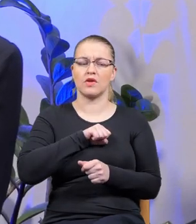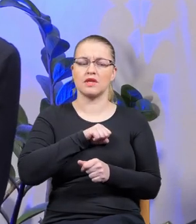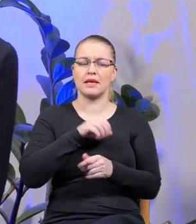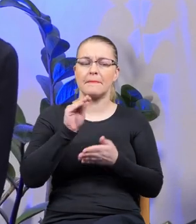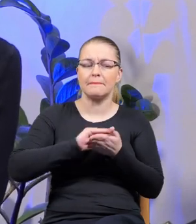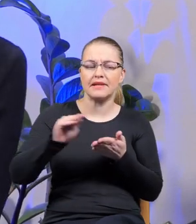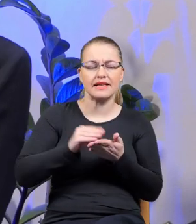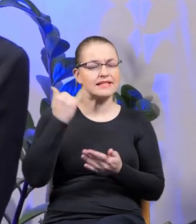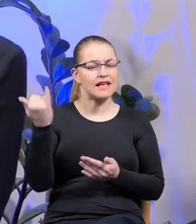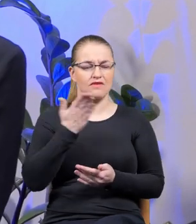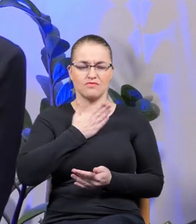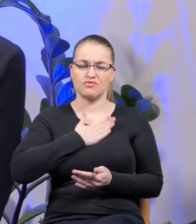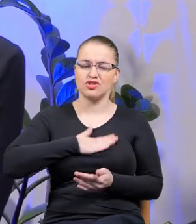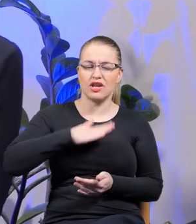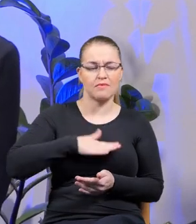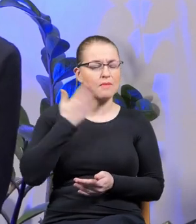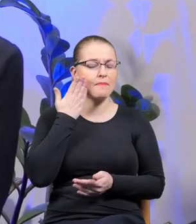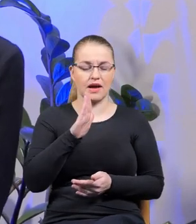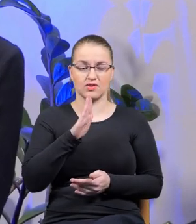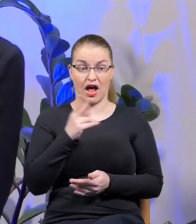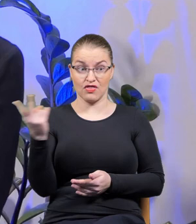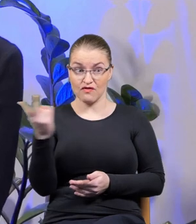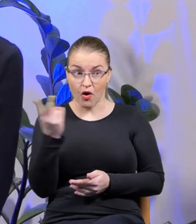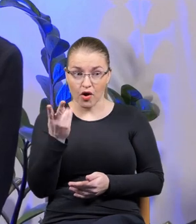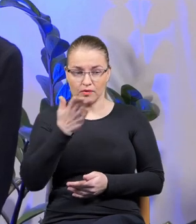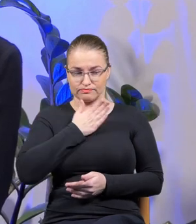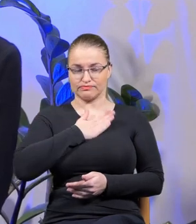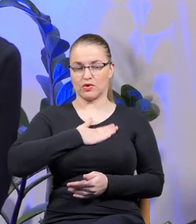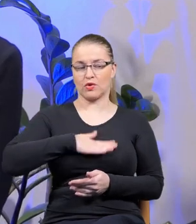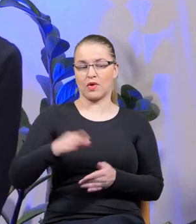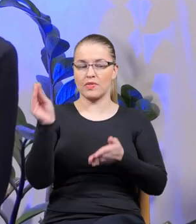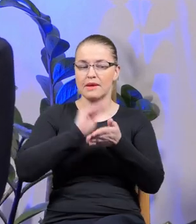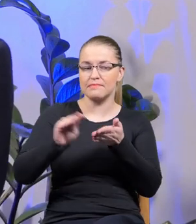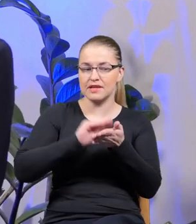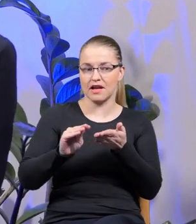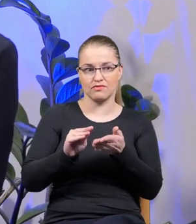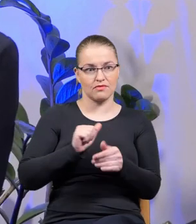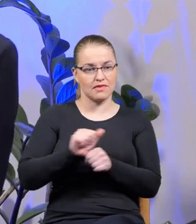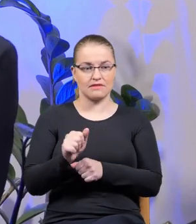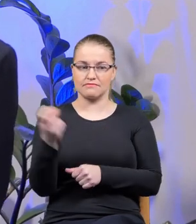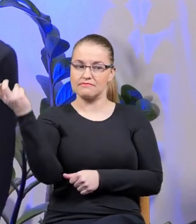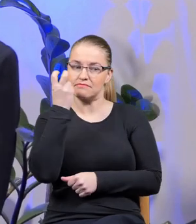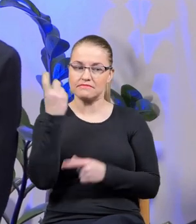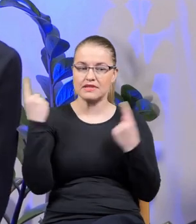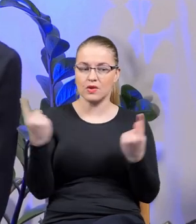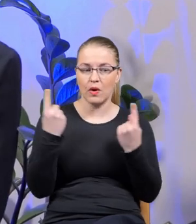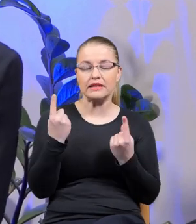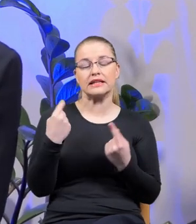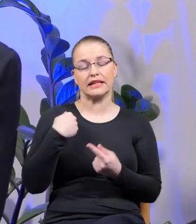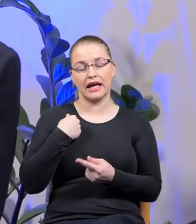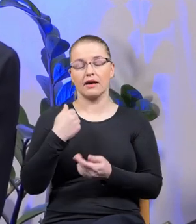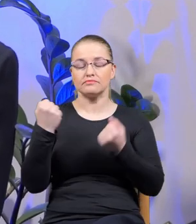myślę, że prowadzenie spotkania z dwojgiem ulubionych pisarzy to jest naprawdę sytuacja brawurowa, ale postaram się jakoś